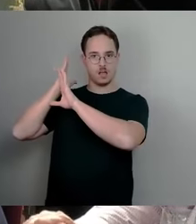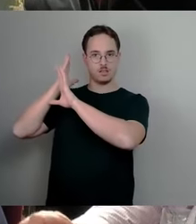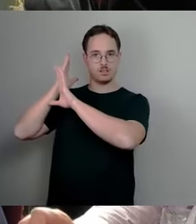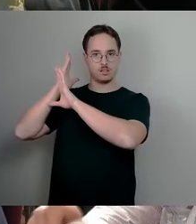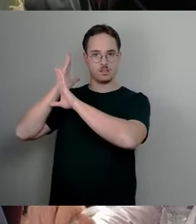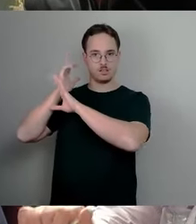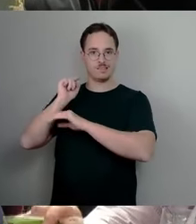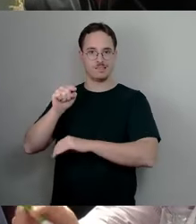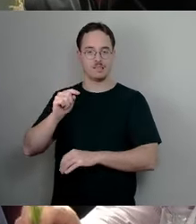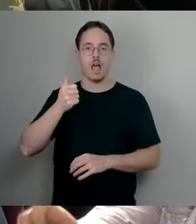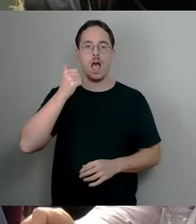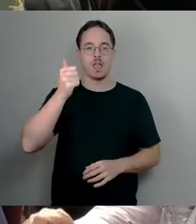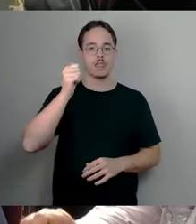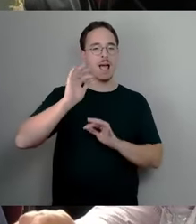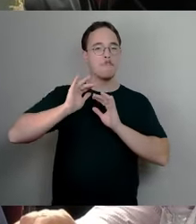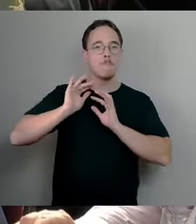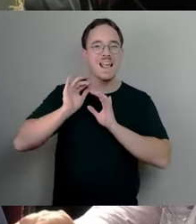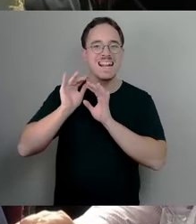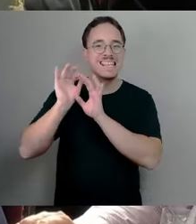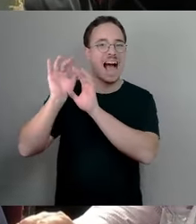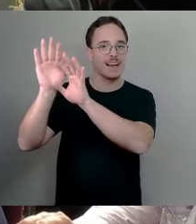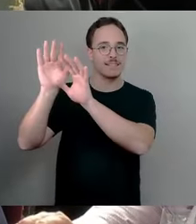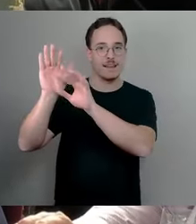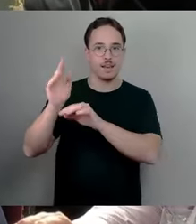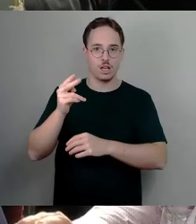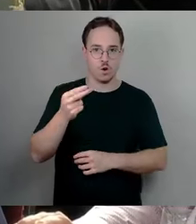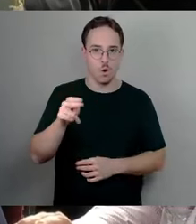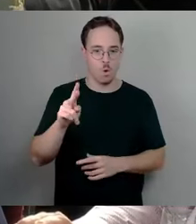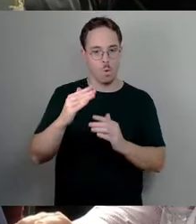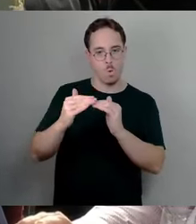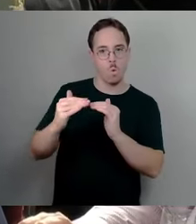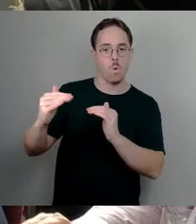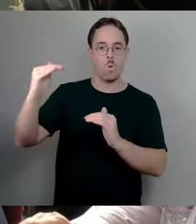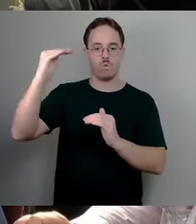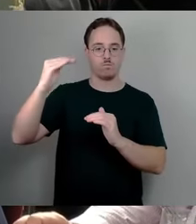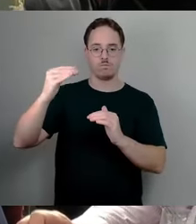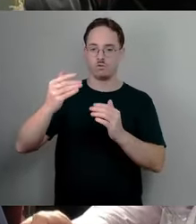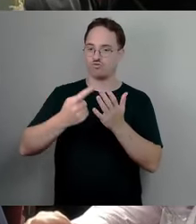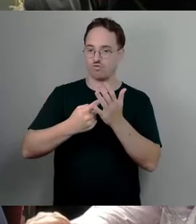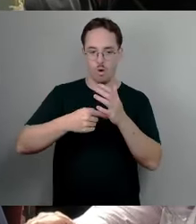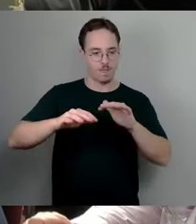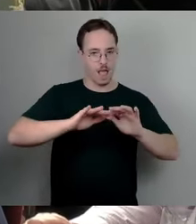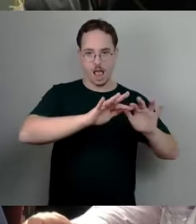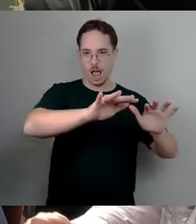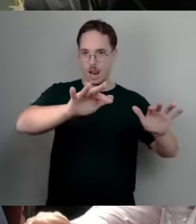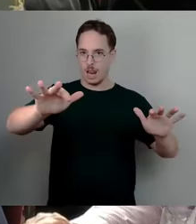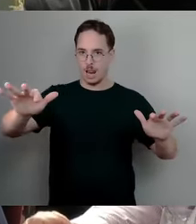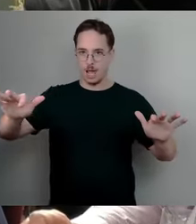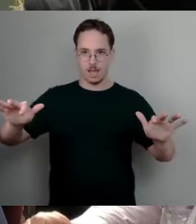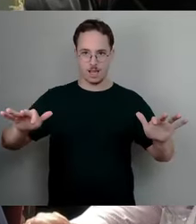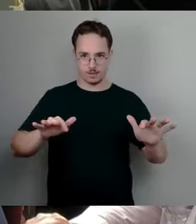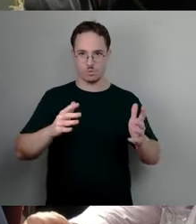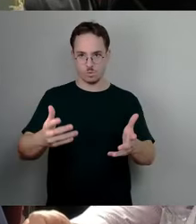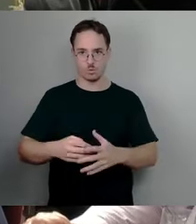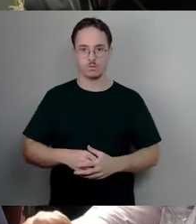eine Milliarde Euro erhöht wird, in allen Steuerarten. Eine Milliarde Euro. Und jetzt